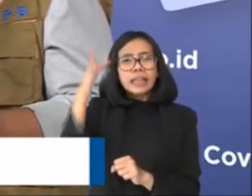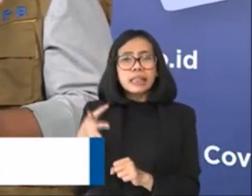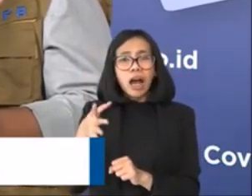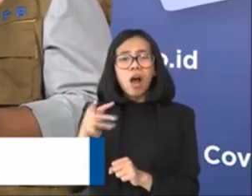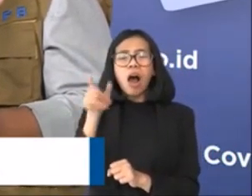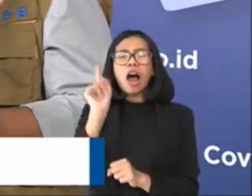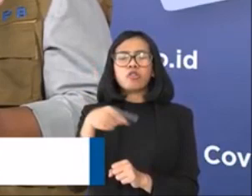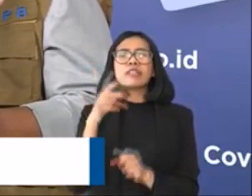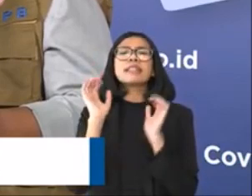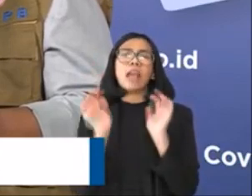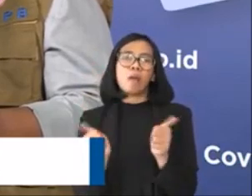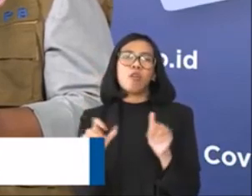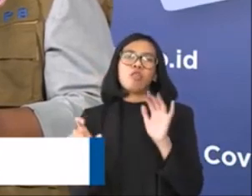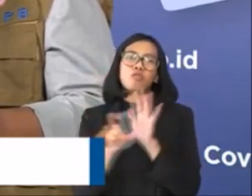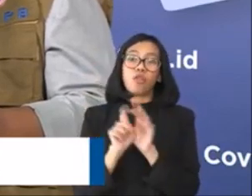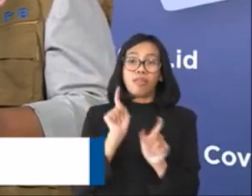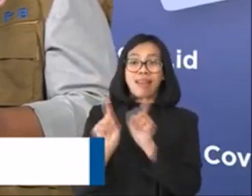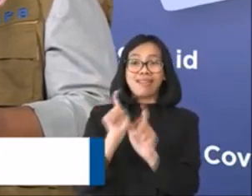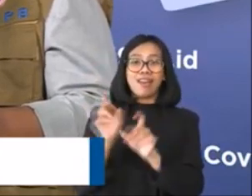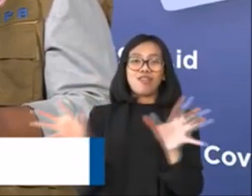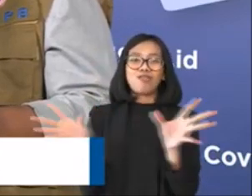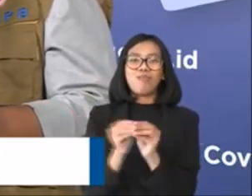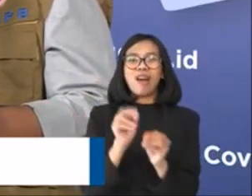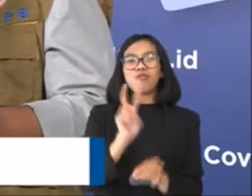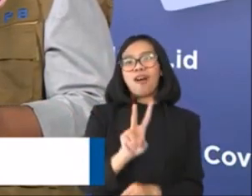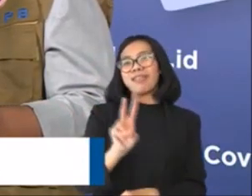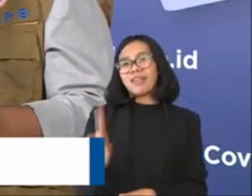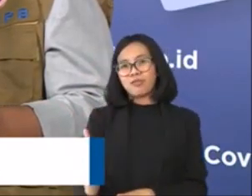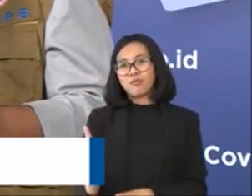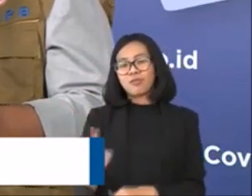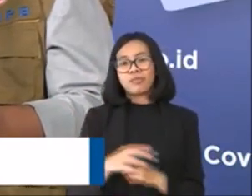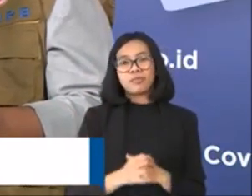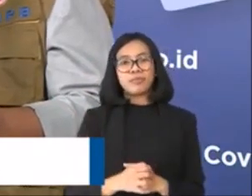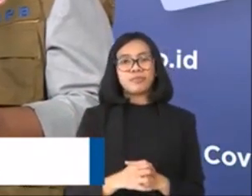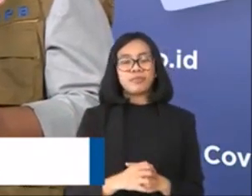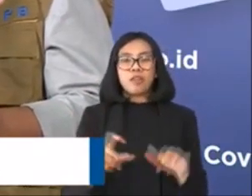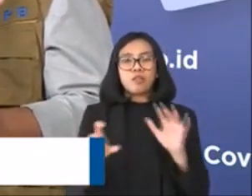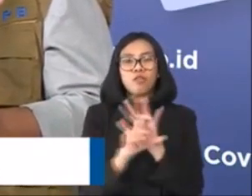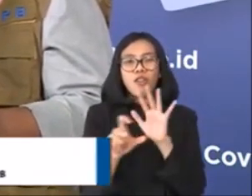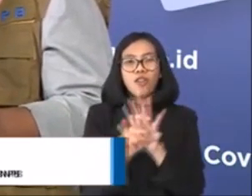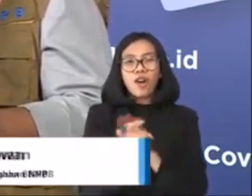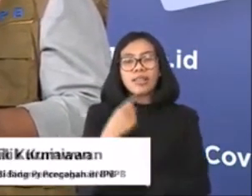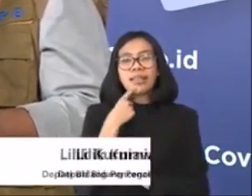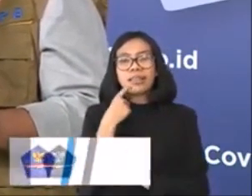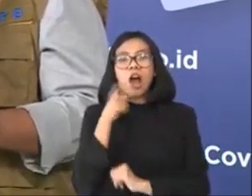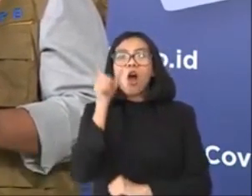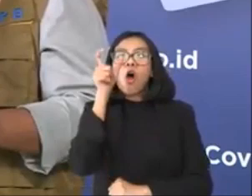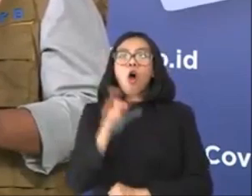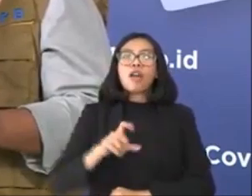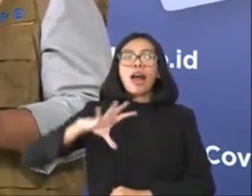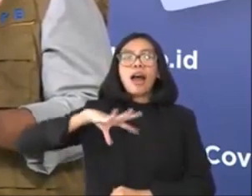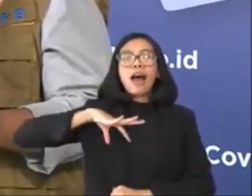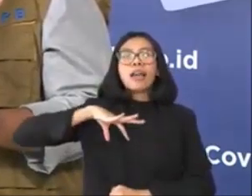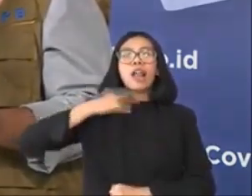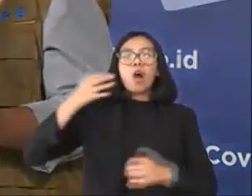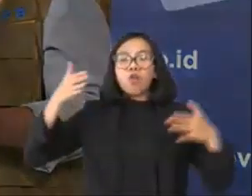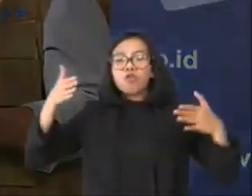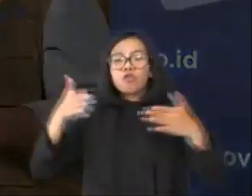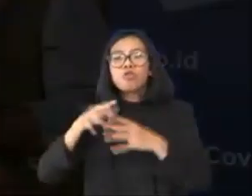-pertanyaannya adalah ada 21 pertanyaan, yang diantaranya adalah mengenai relawan COVID-19.